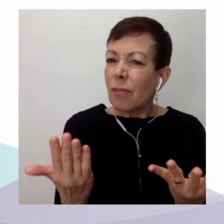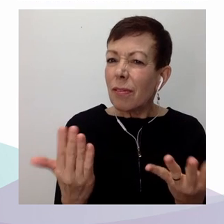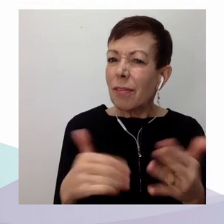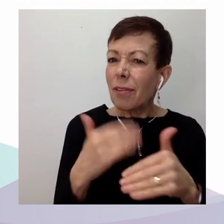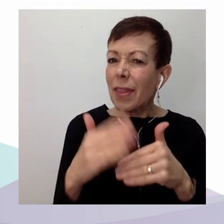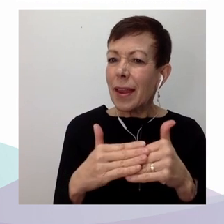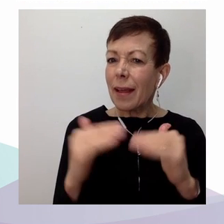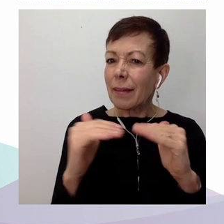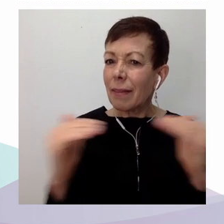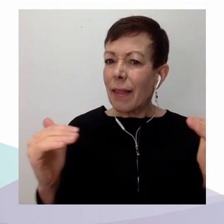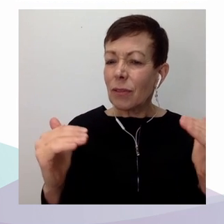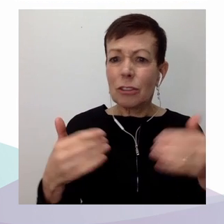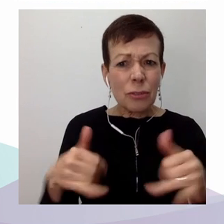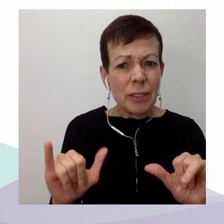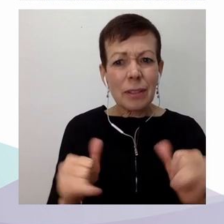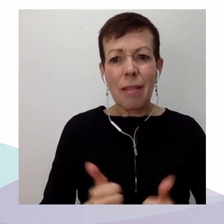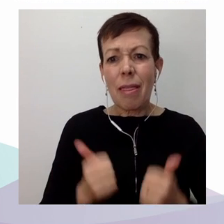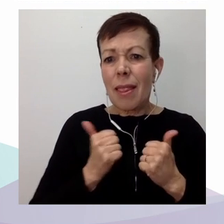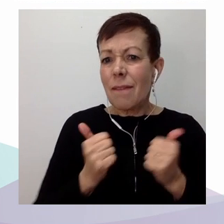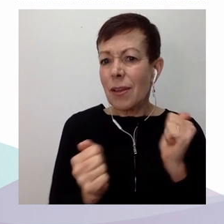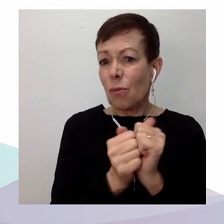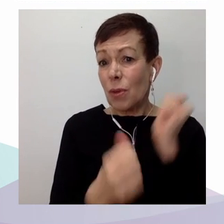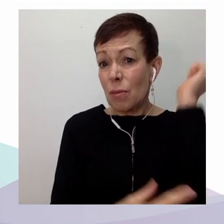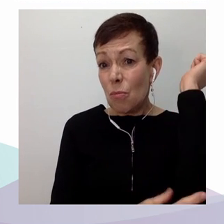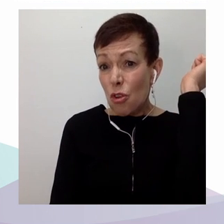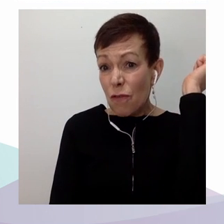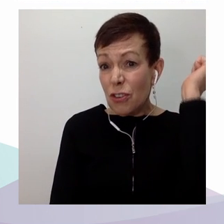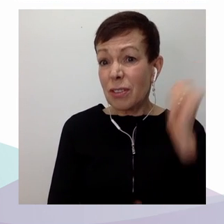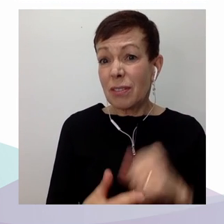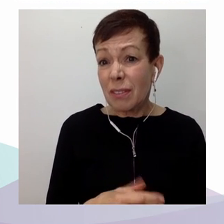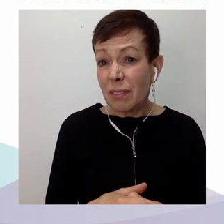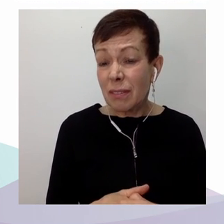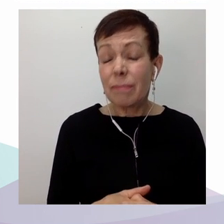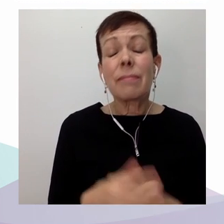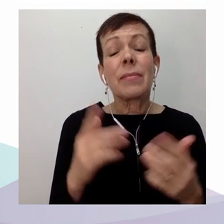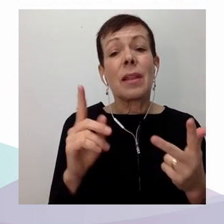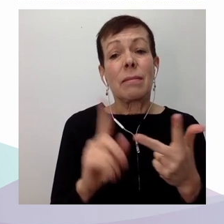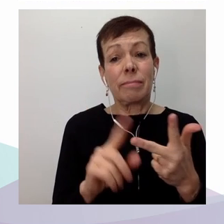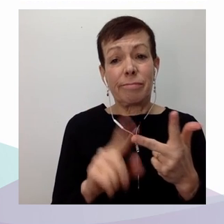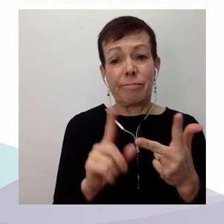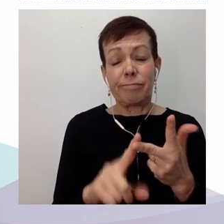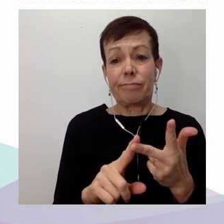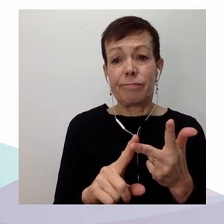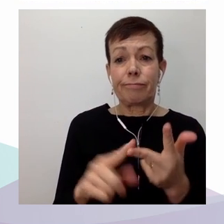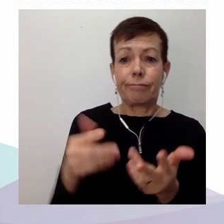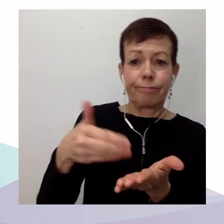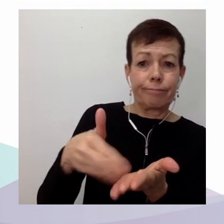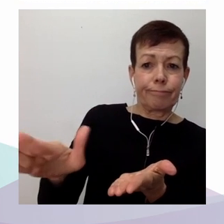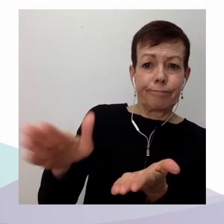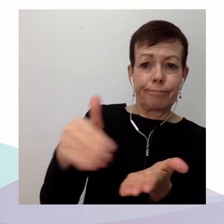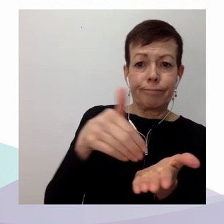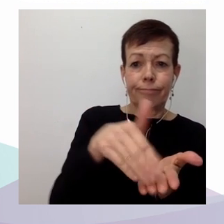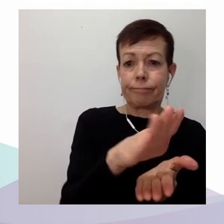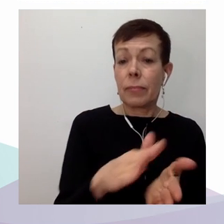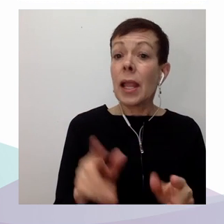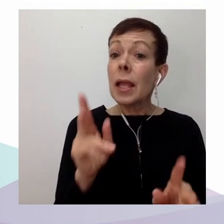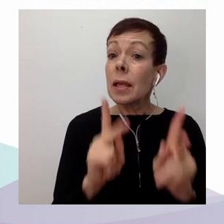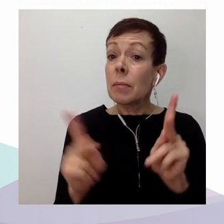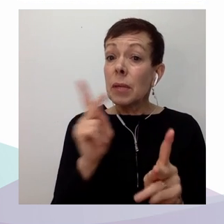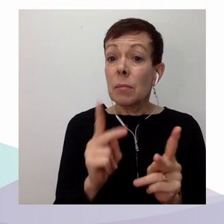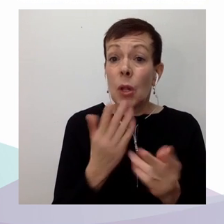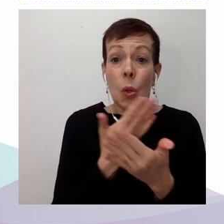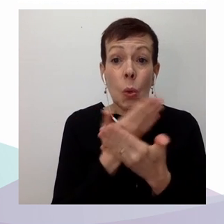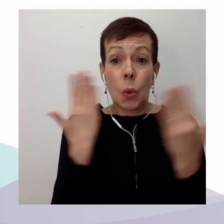celui de la marginalisation. Les personnes itinérantes, utilisatrices de drogues injectables